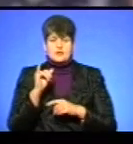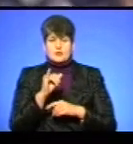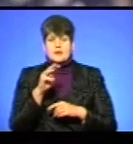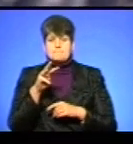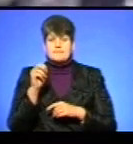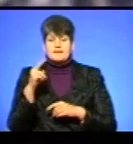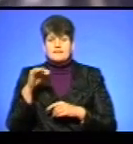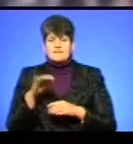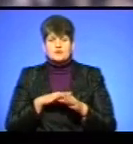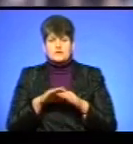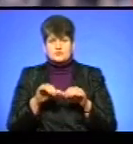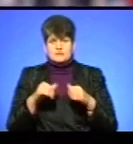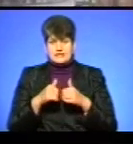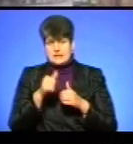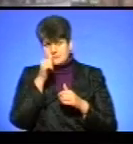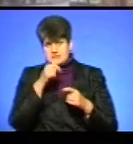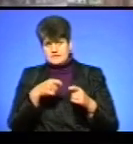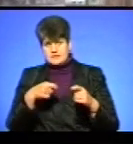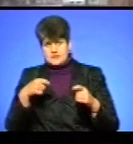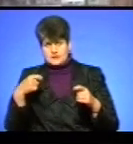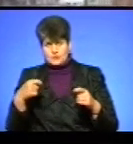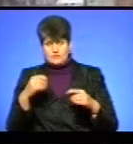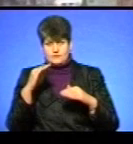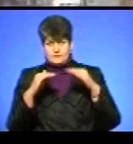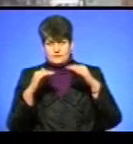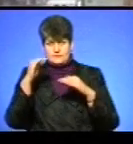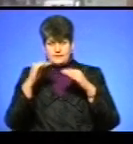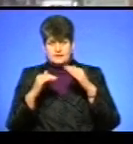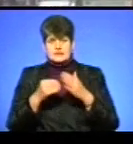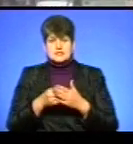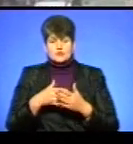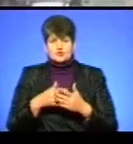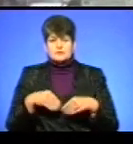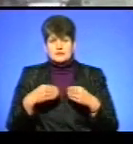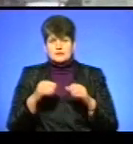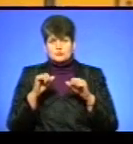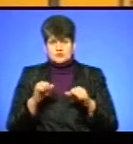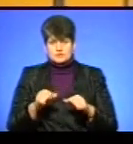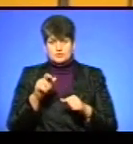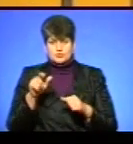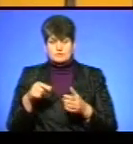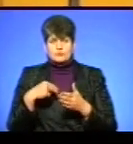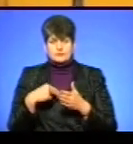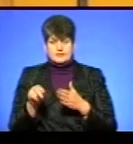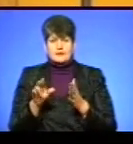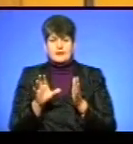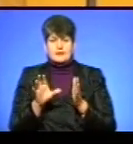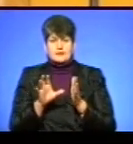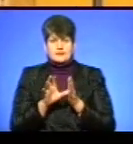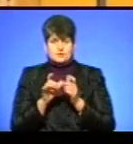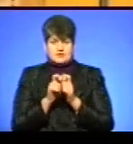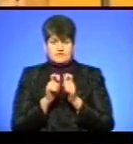виконавчий комітет на місяць відтермінував диференційований тариф, щоб дати можливість містянам придбати електронний квиток або